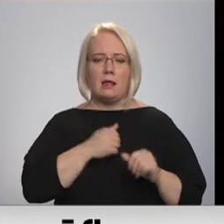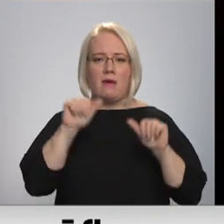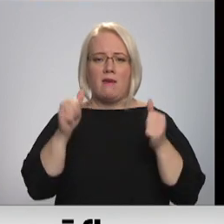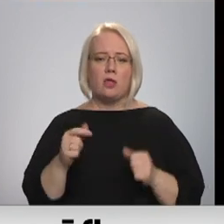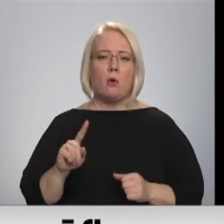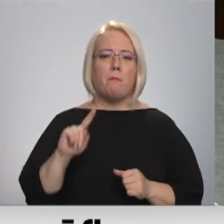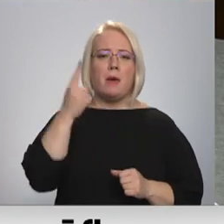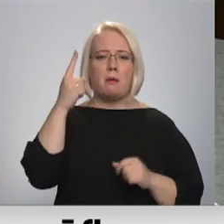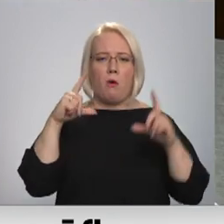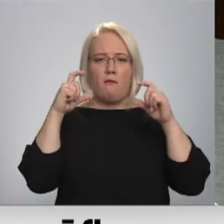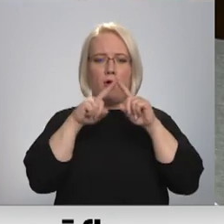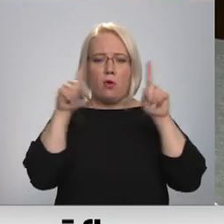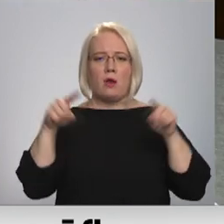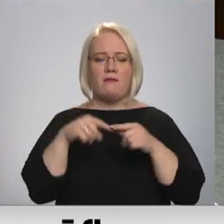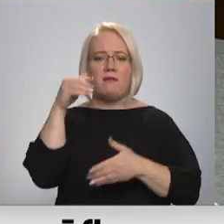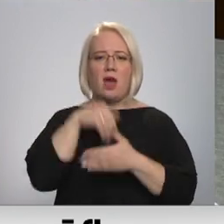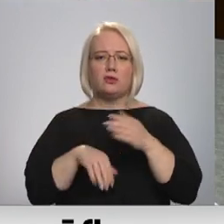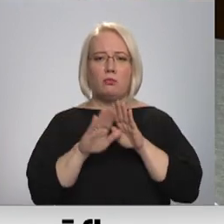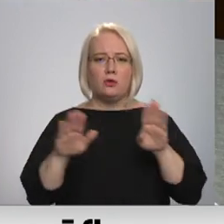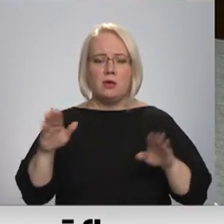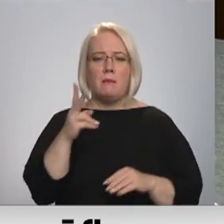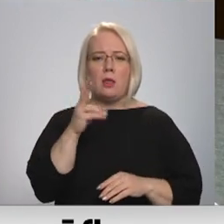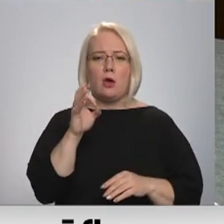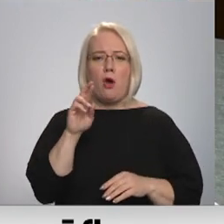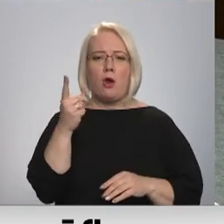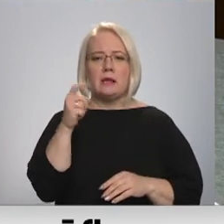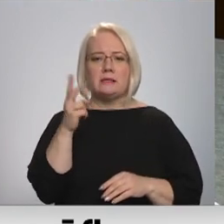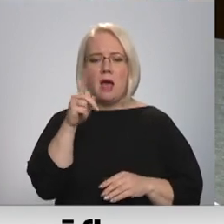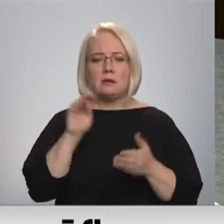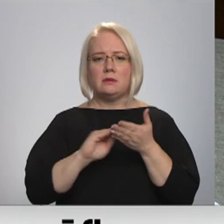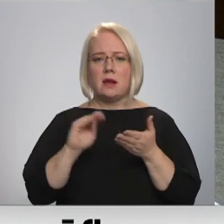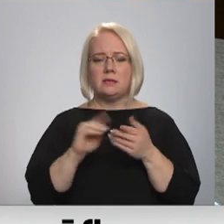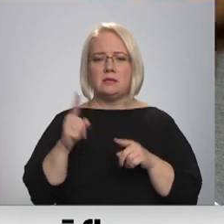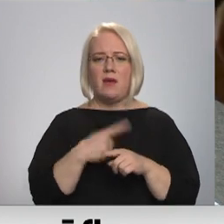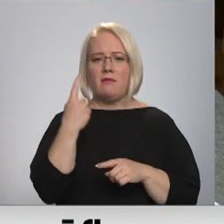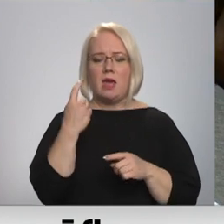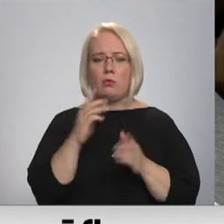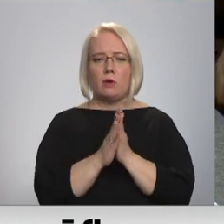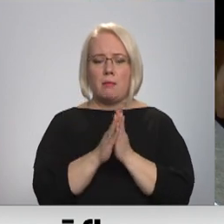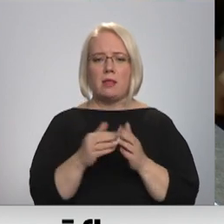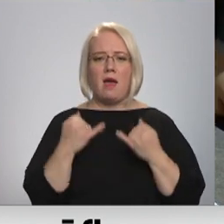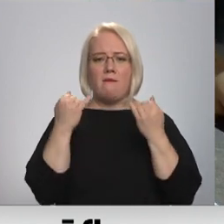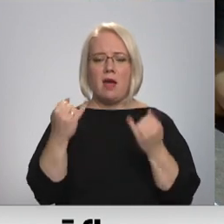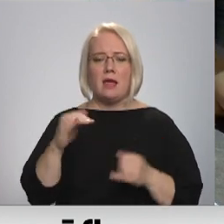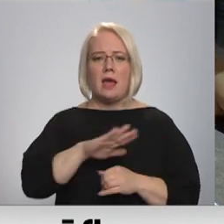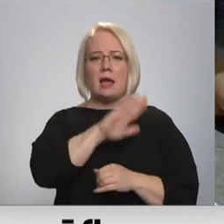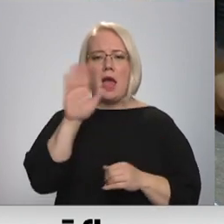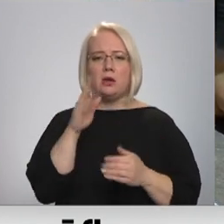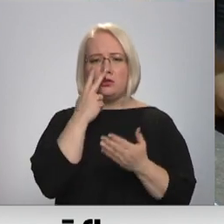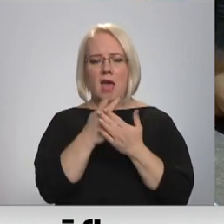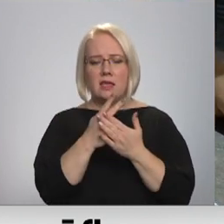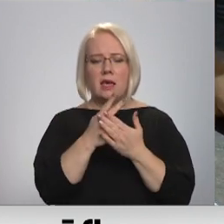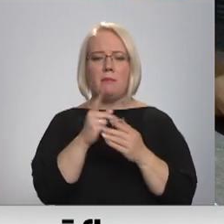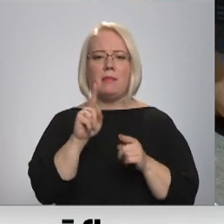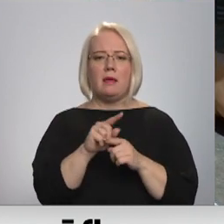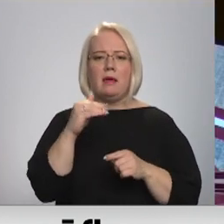vēstures muzeju, savukārt Pēteris Korsaks drīzumā izdos vēl vienu grāmatu. Tā veltīta gaišriģim un mazāk zināmam kā fotogrāfam